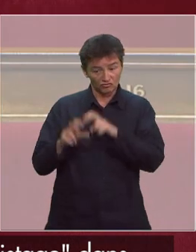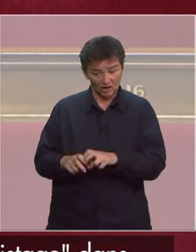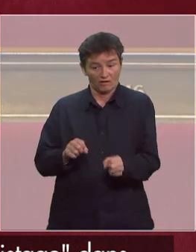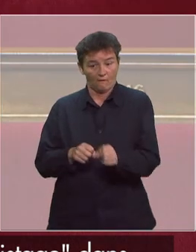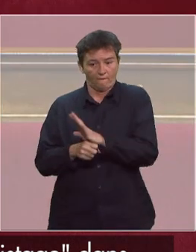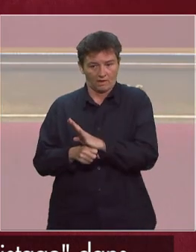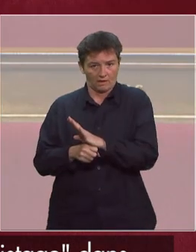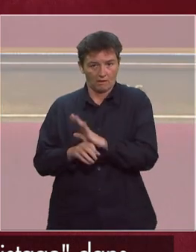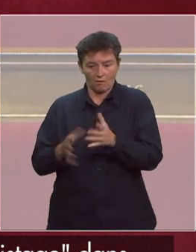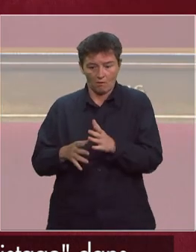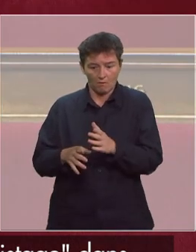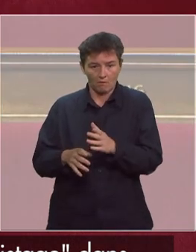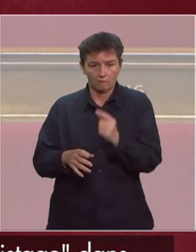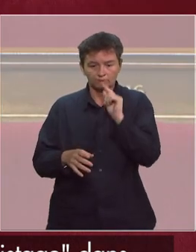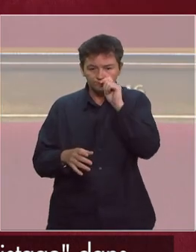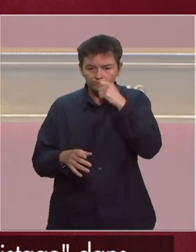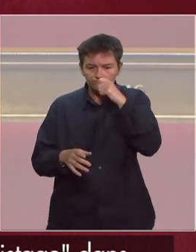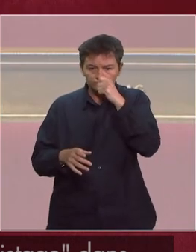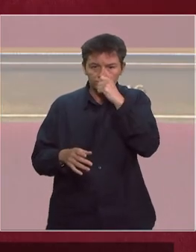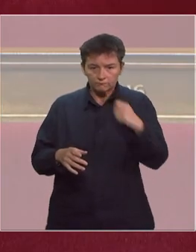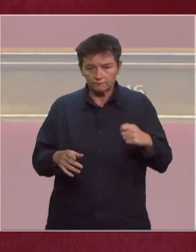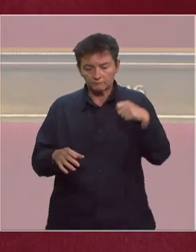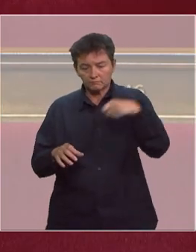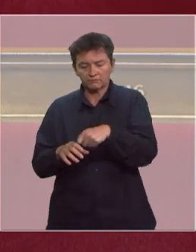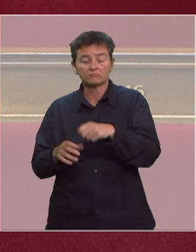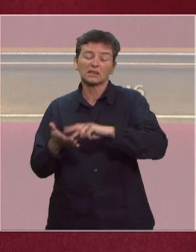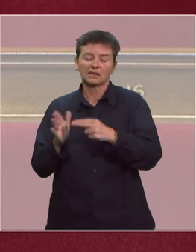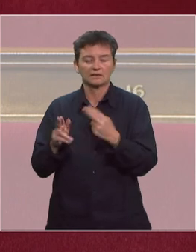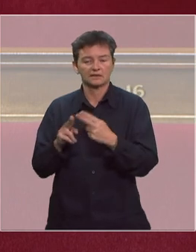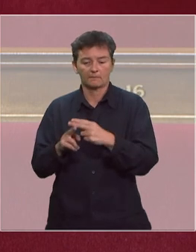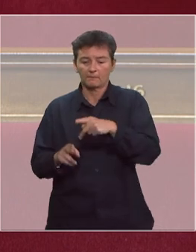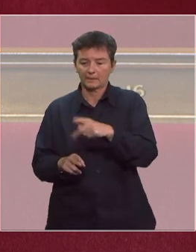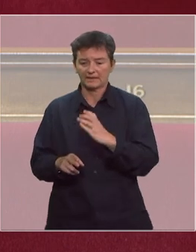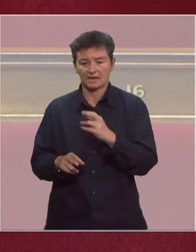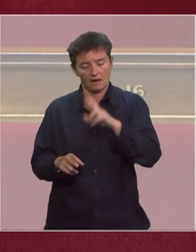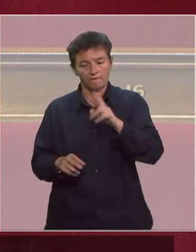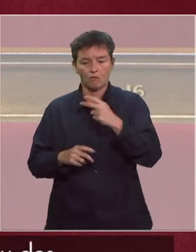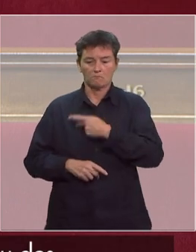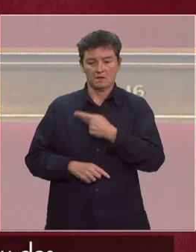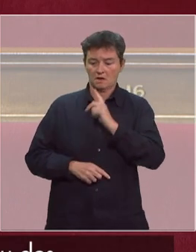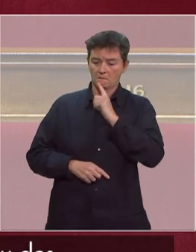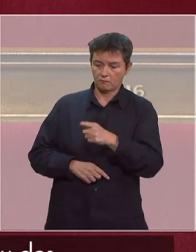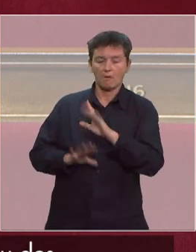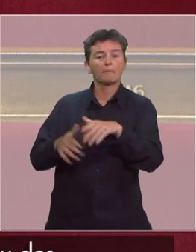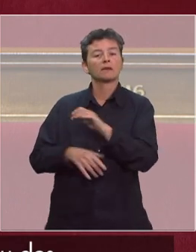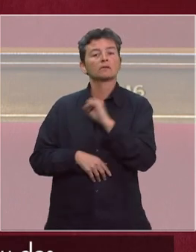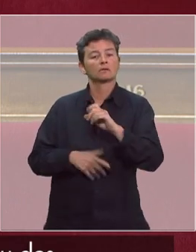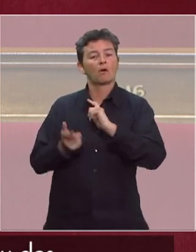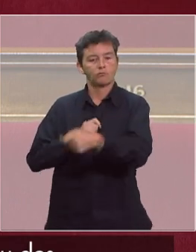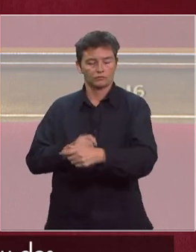par un prélèvement dans le nez avec la technique dite PCR sur ordonnance et remboursée par la Sécurité sociale.